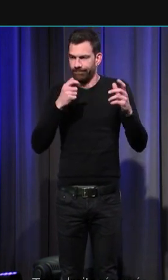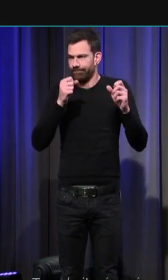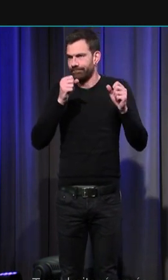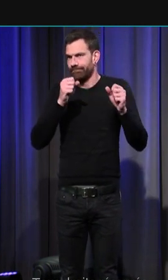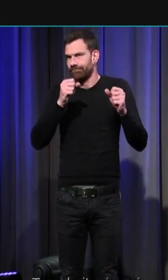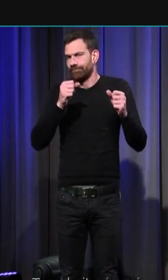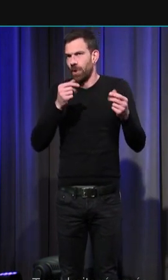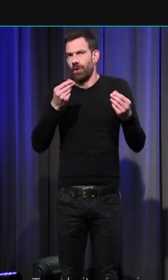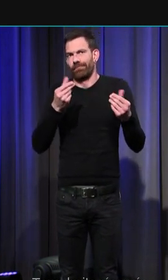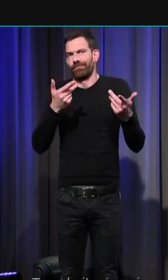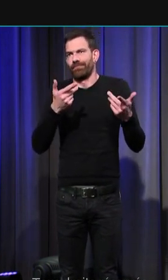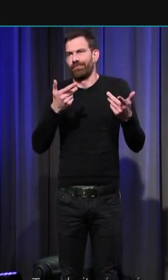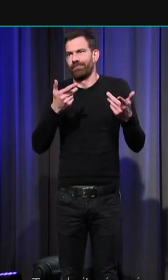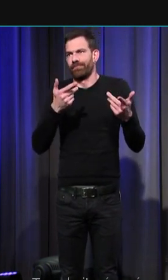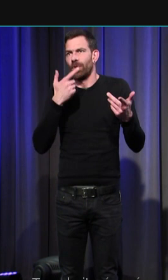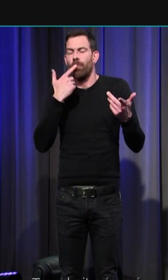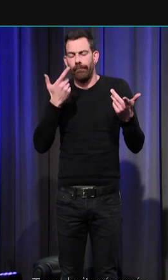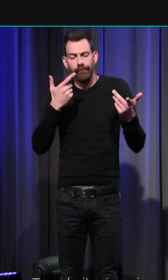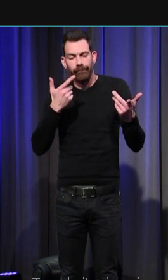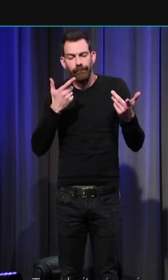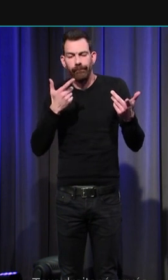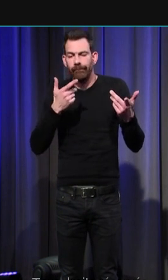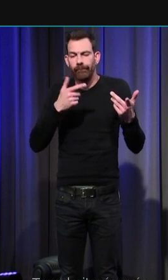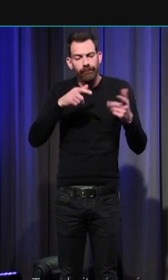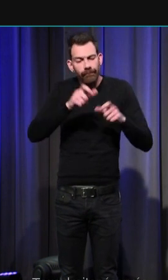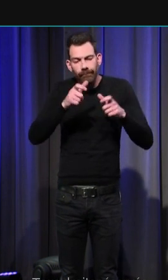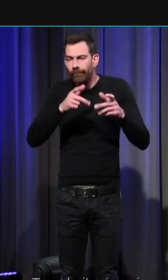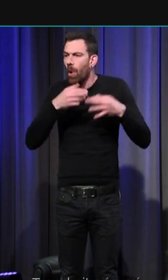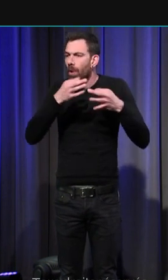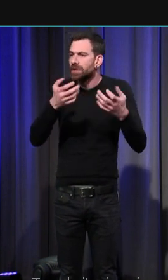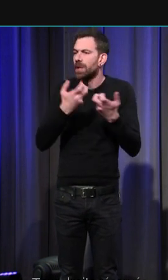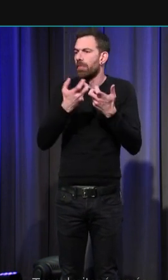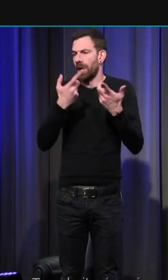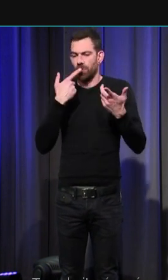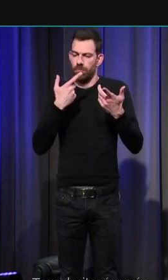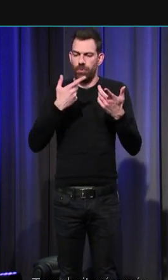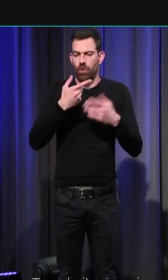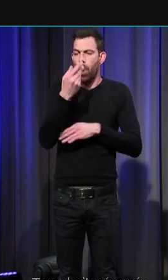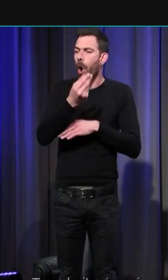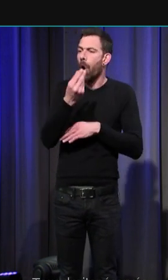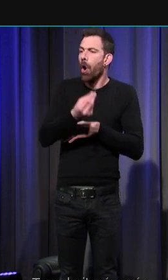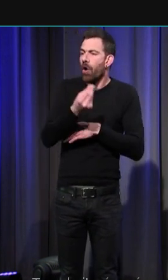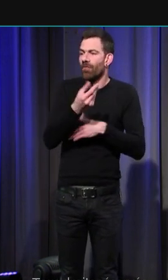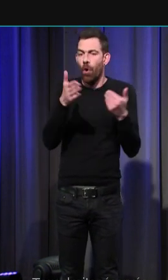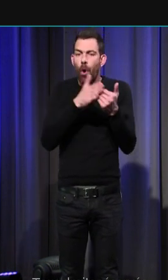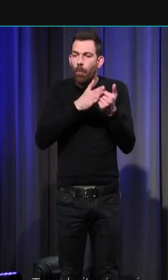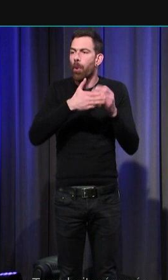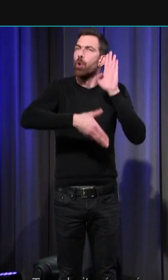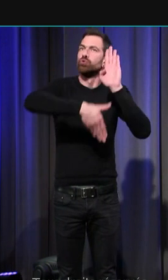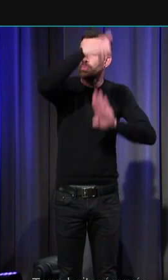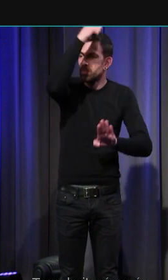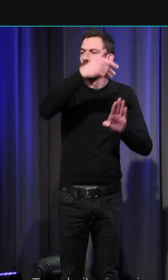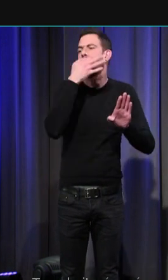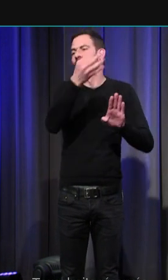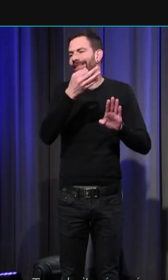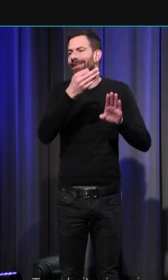classique que l'on retrouve dans ce type d'inhumation à savoir les enfants au droit fil des murs on dit qu'ils bénéficiaient de l'eau qui tombait des gouttières et